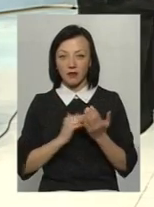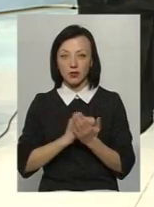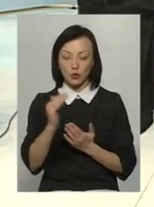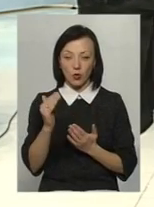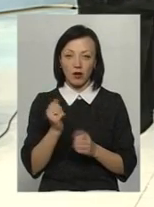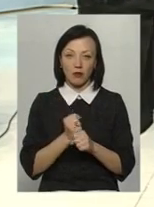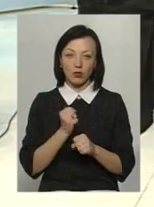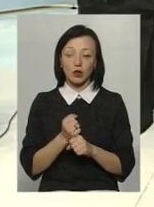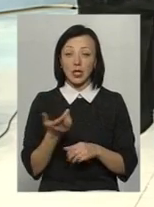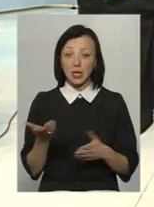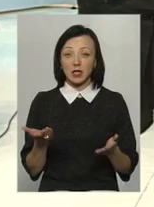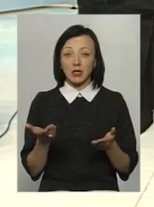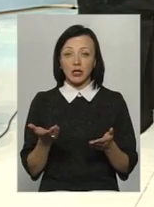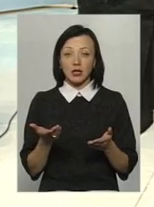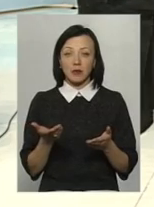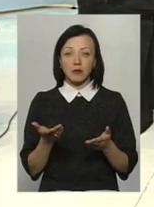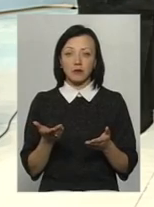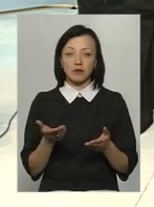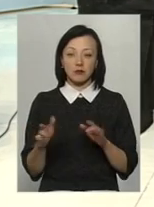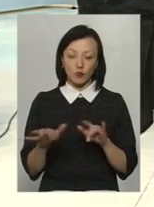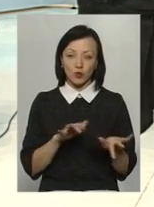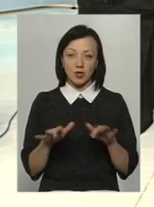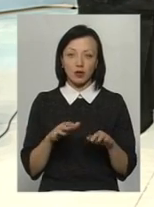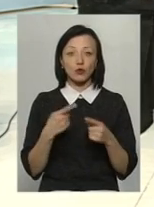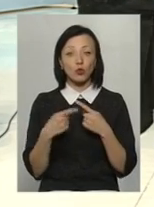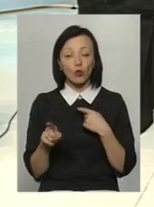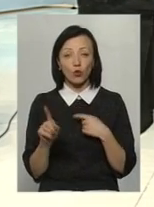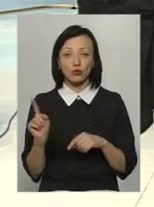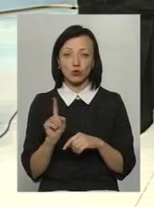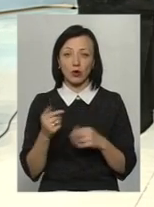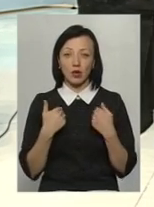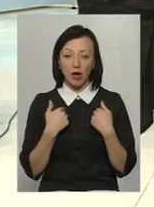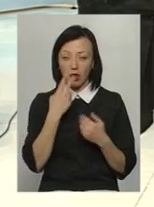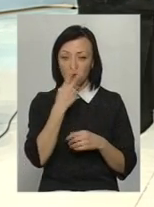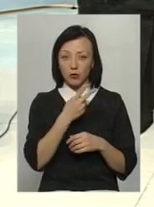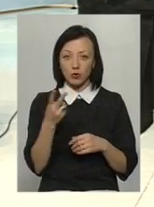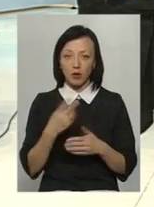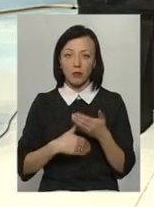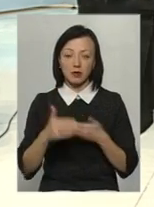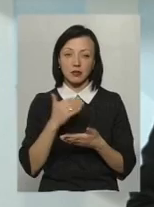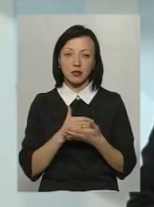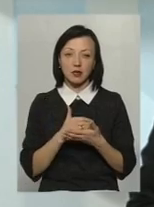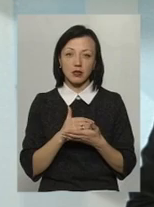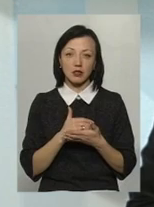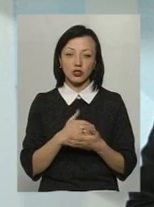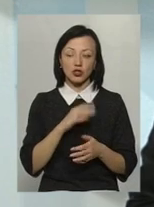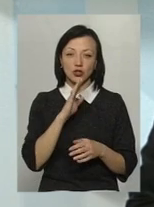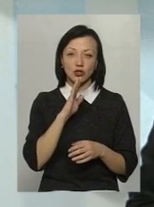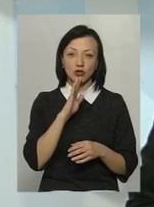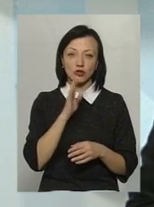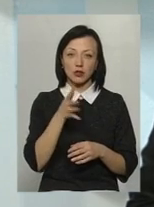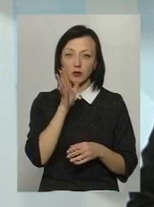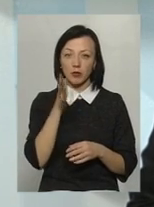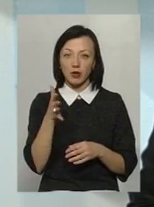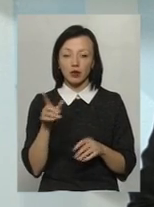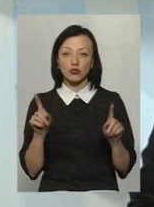етиці. Оно вполне функціонується. Другое, що я наблюдаю в останні 4-5 років,